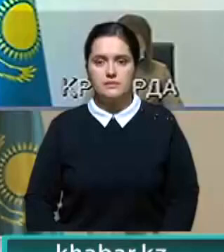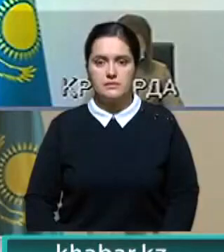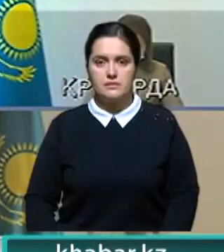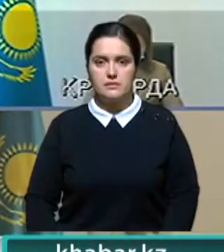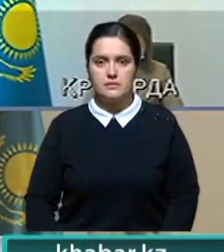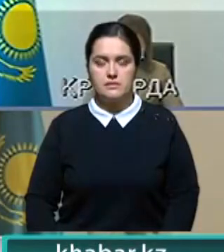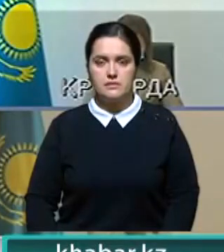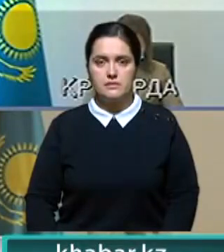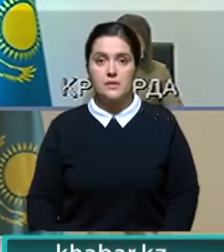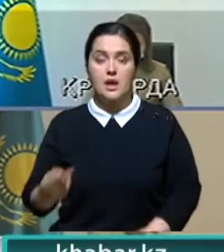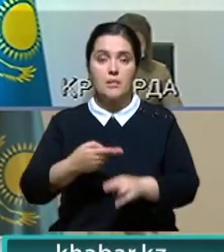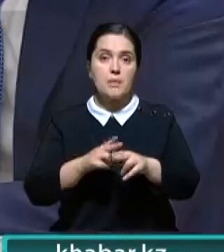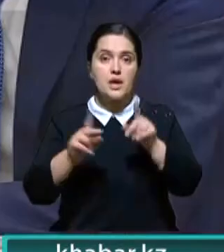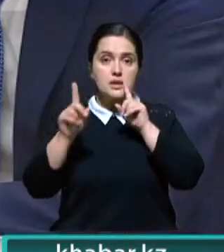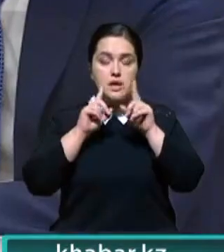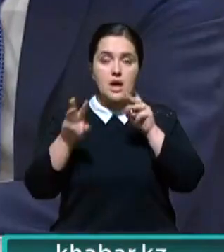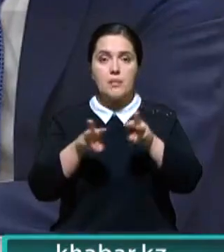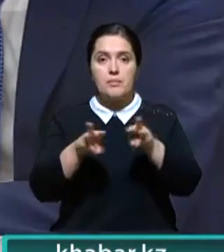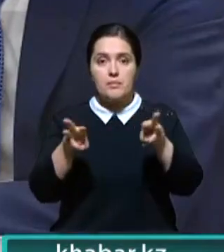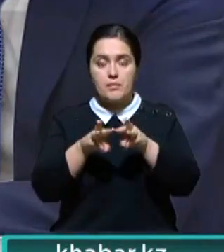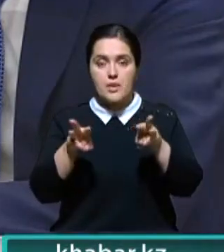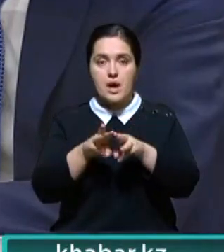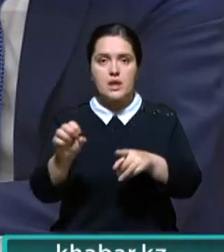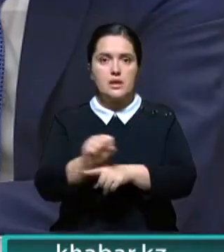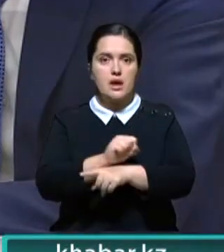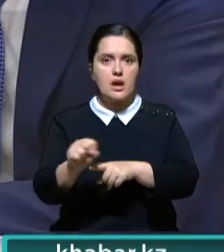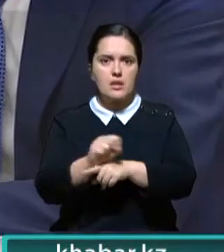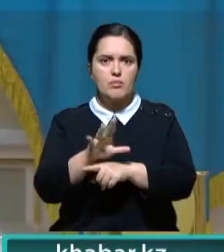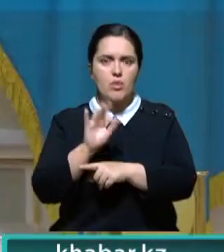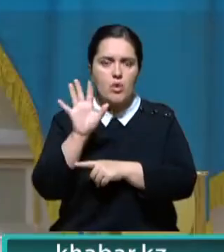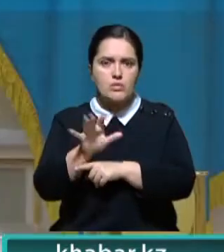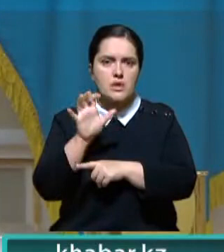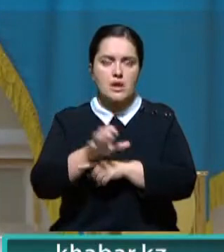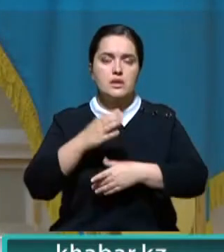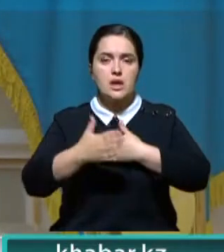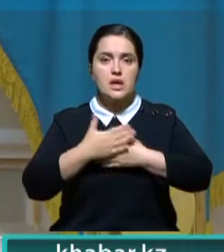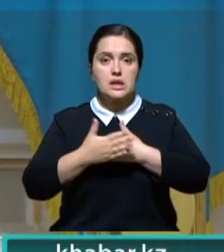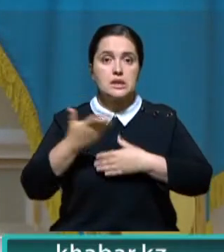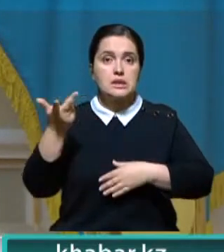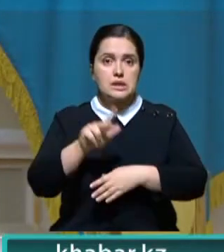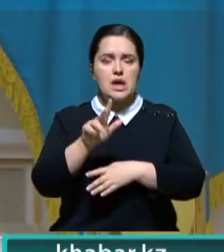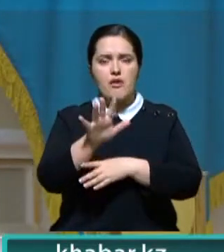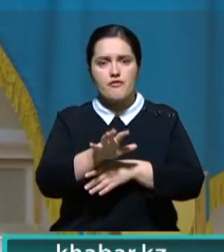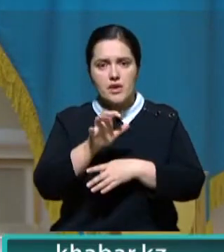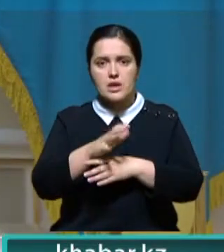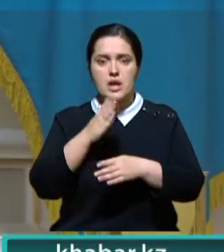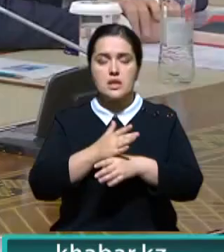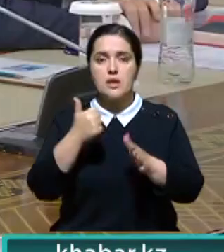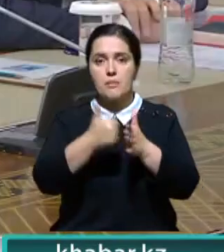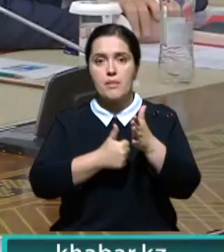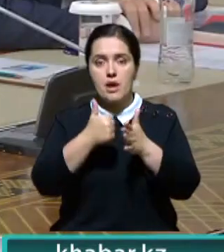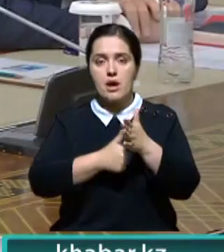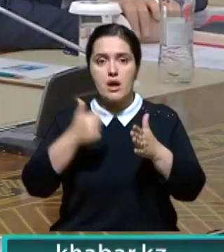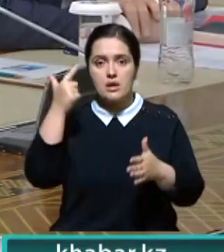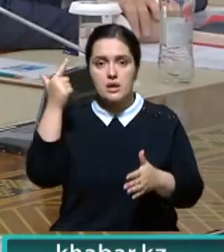Это расширенное заседание правительства. Рекордсмен по количеству дисциплинарок. Три выговора, замечания. Похвальную грамоту от